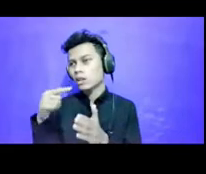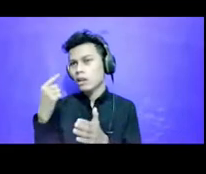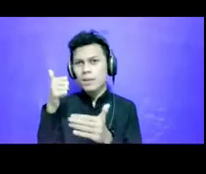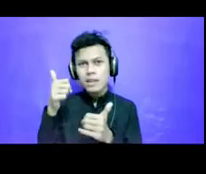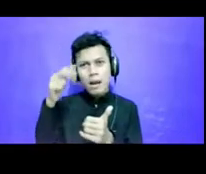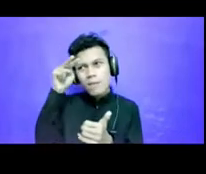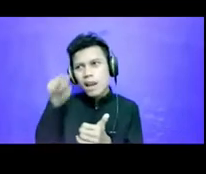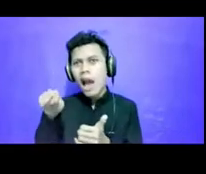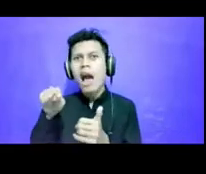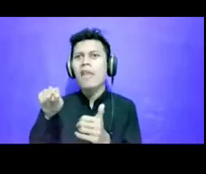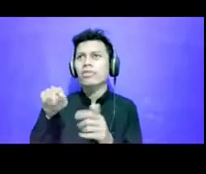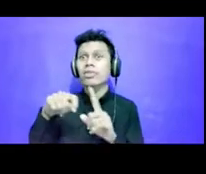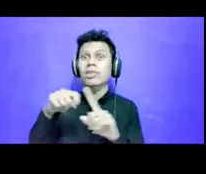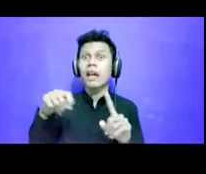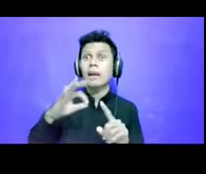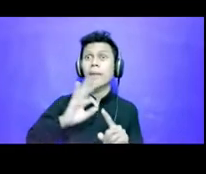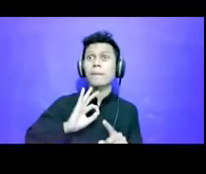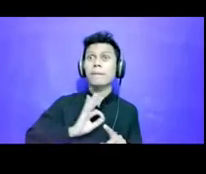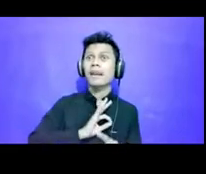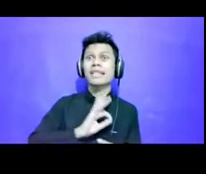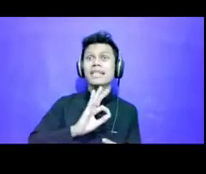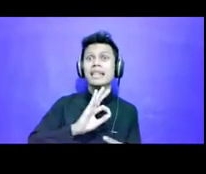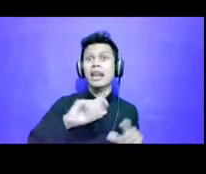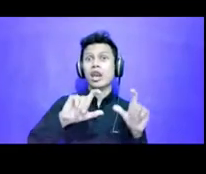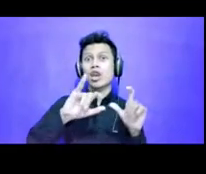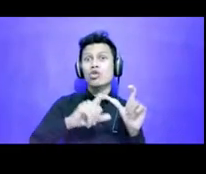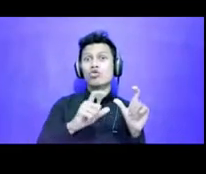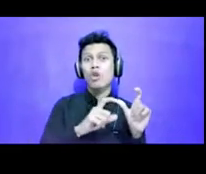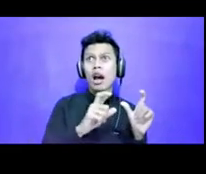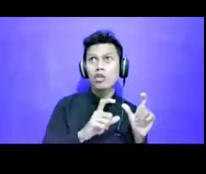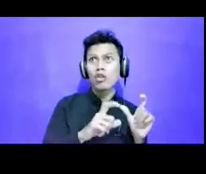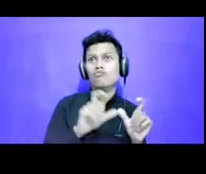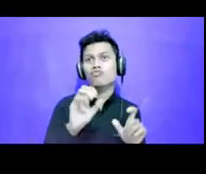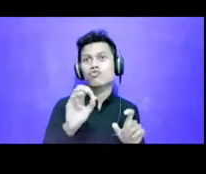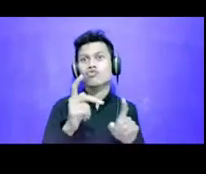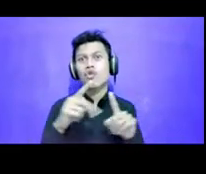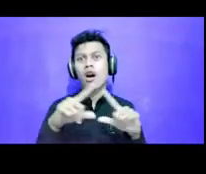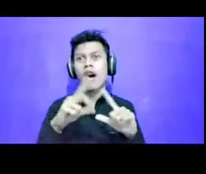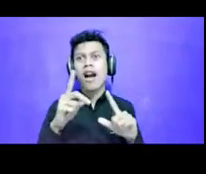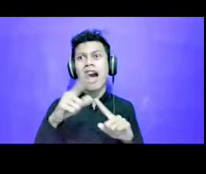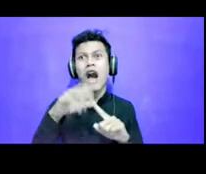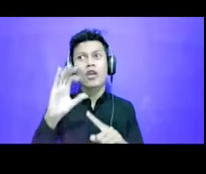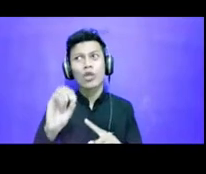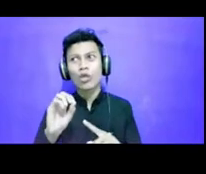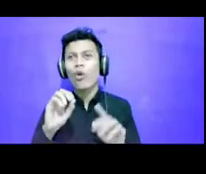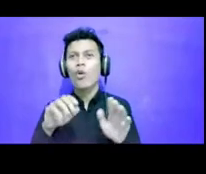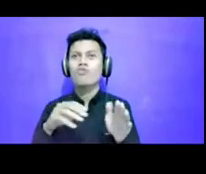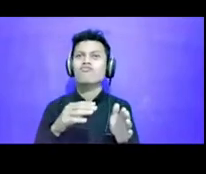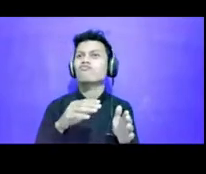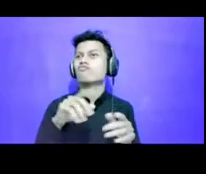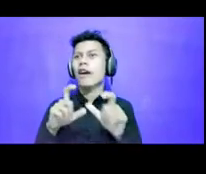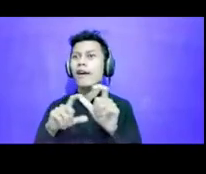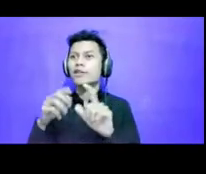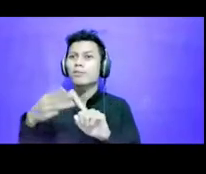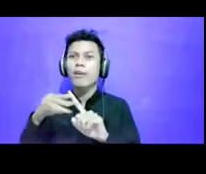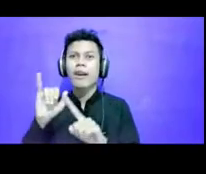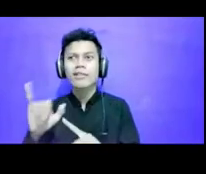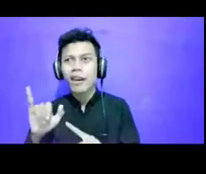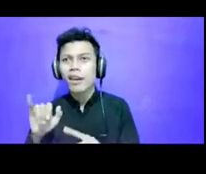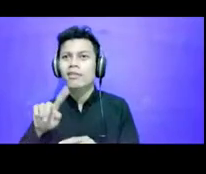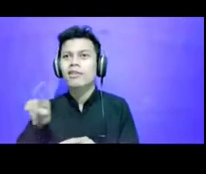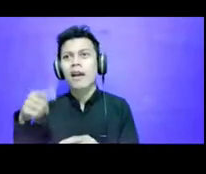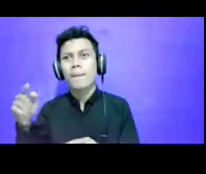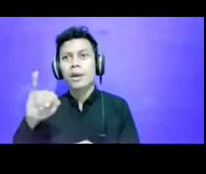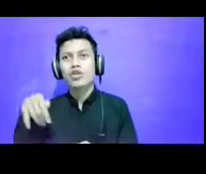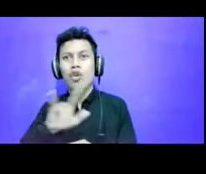Dari zamannya Presiden Soekarno Soeharto, B.J. Habibi, Gusdur, Megawati SBY dan kemudian Jokowi